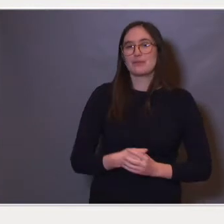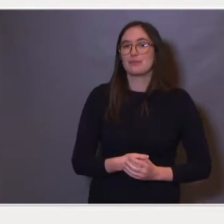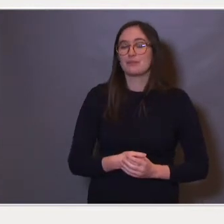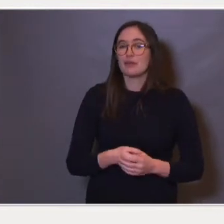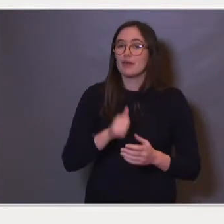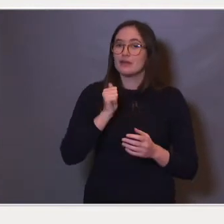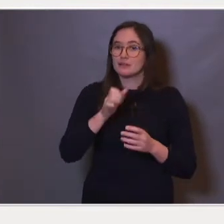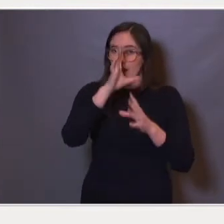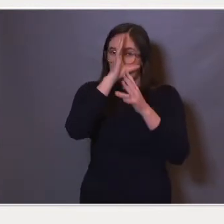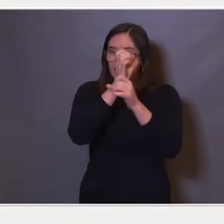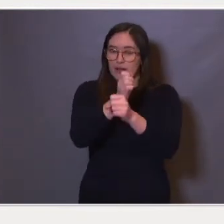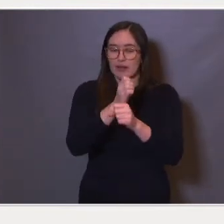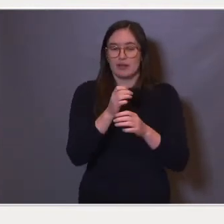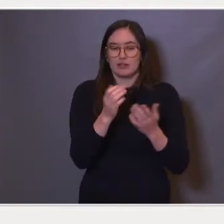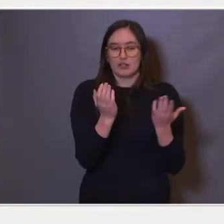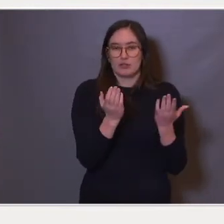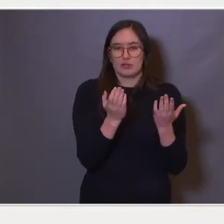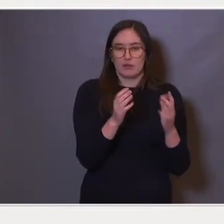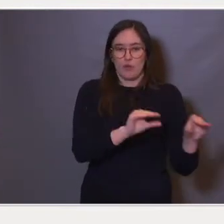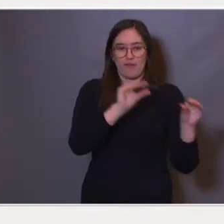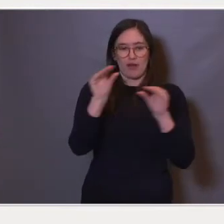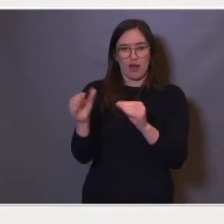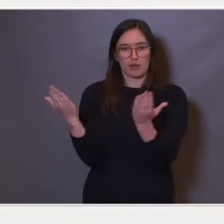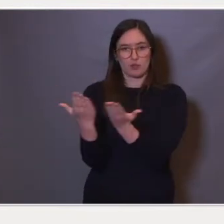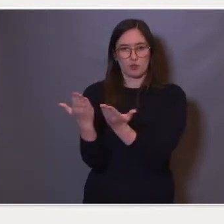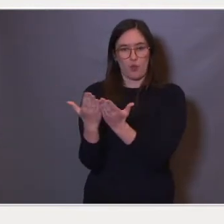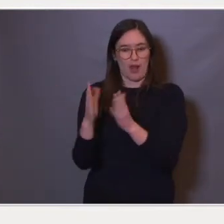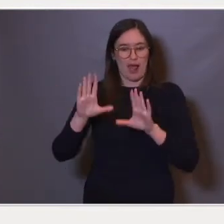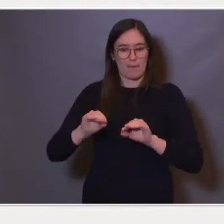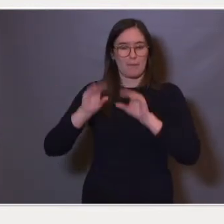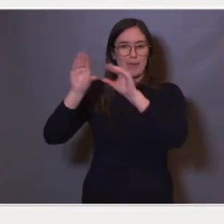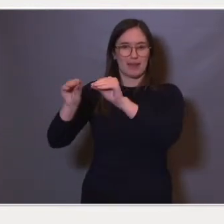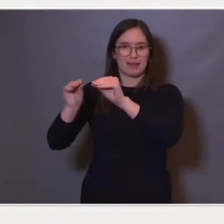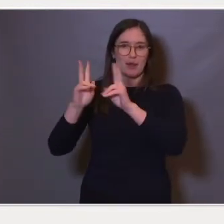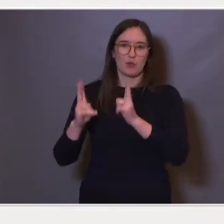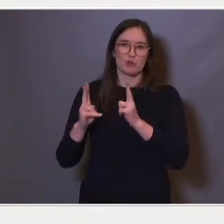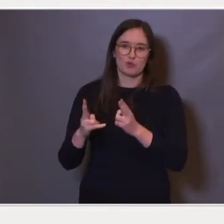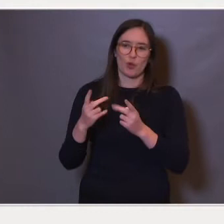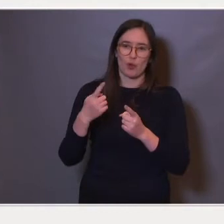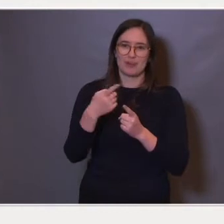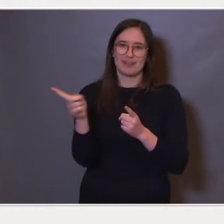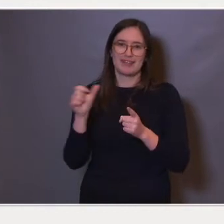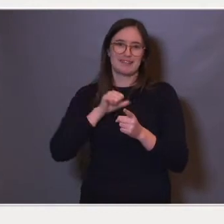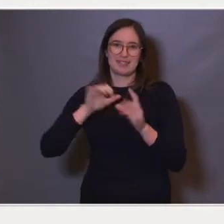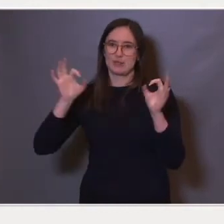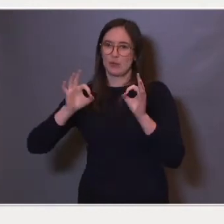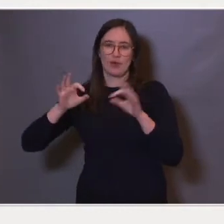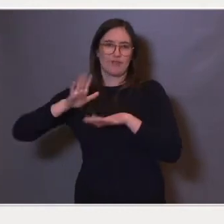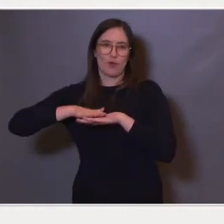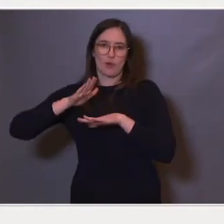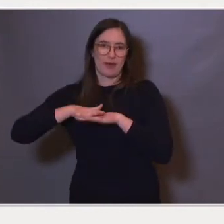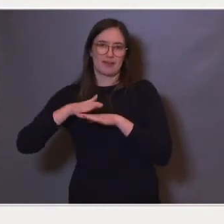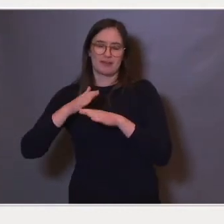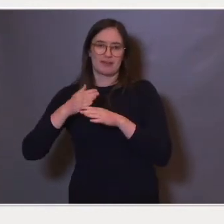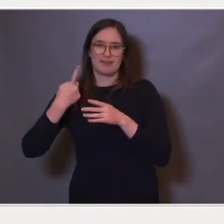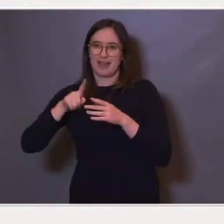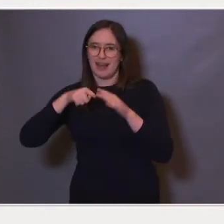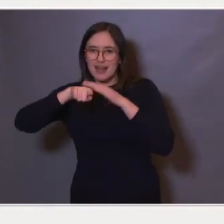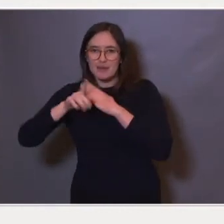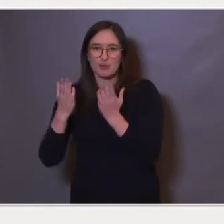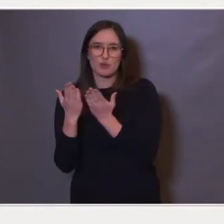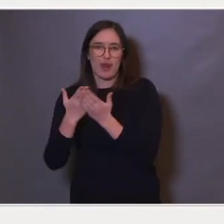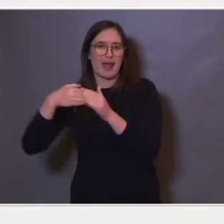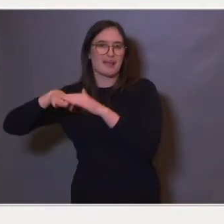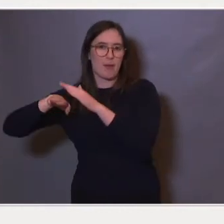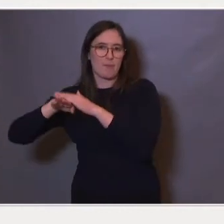overgangen til skole bedre, også for de som ikke blir forberedt på skole hjemmefra, slik mange av de som har foreldre med høyere utdanning